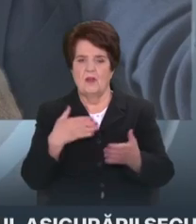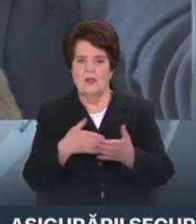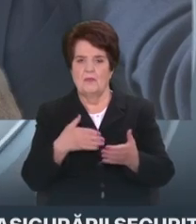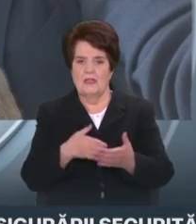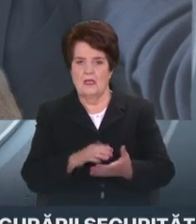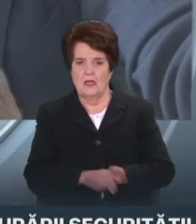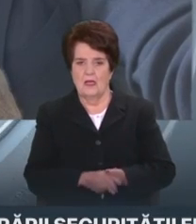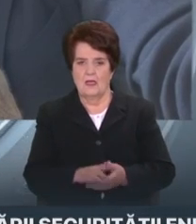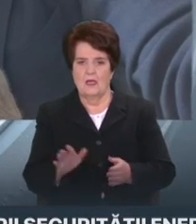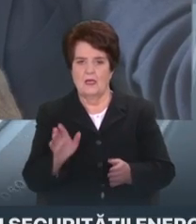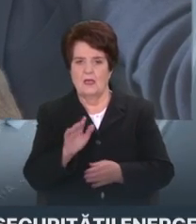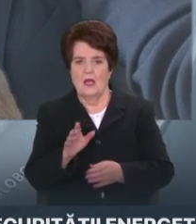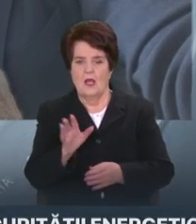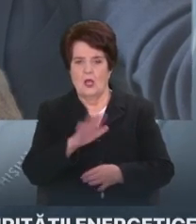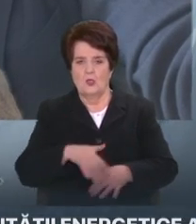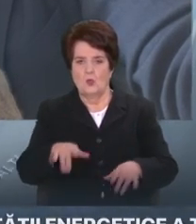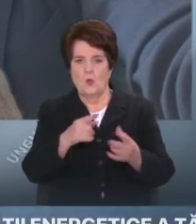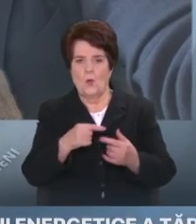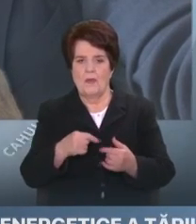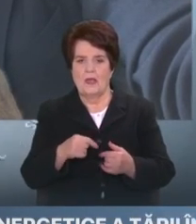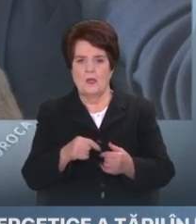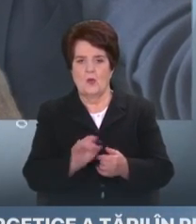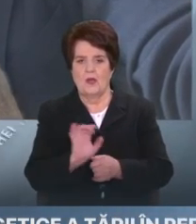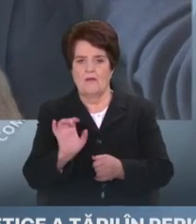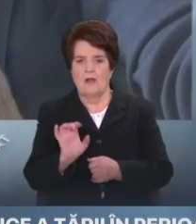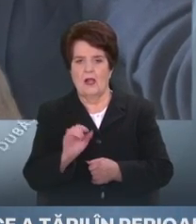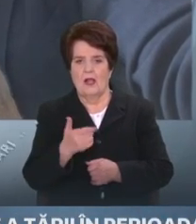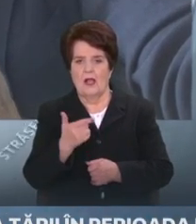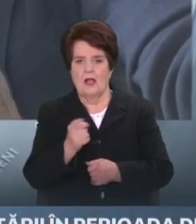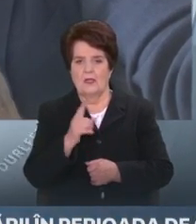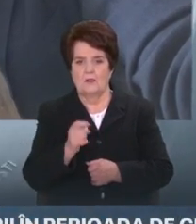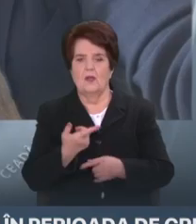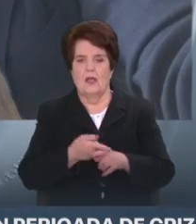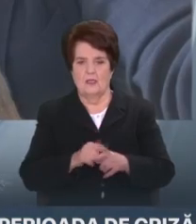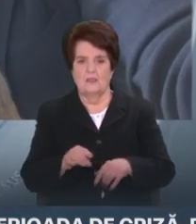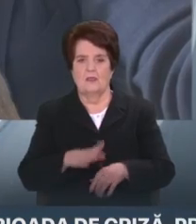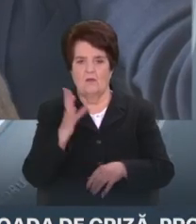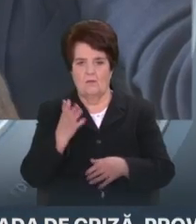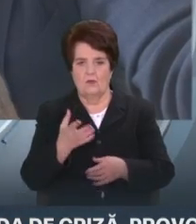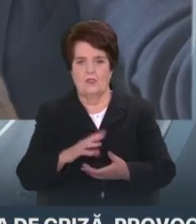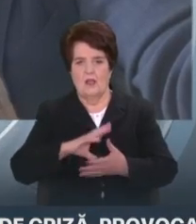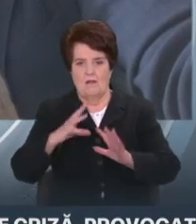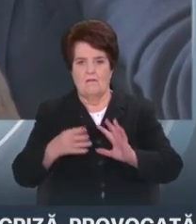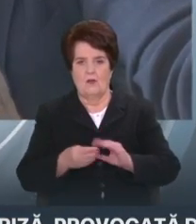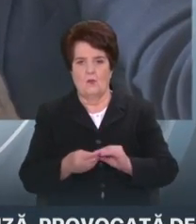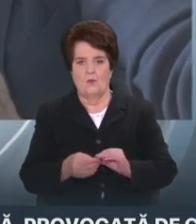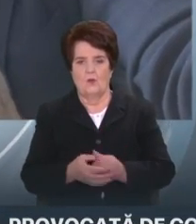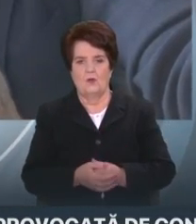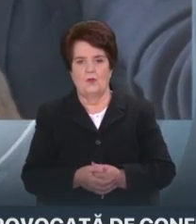volumul de livrare a gazelor? Da, și asta s-a întâmplat. Pot să nu volumul de livrare a gazelor.